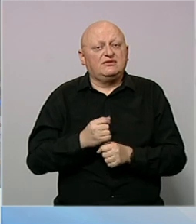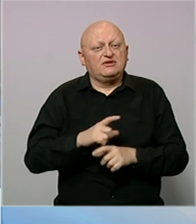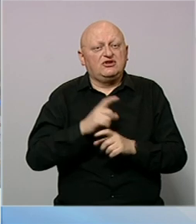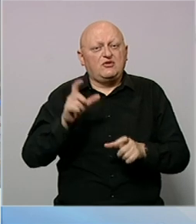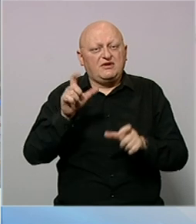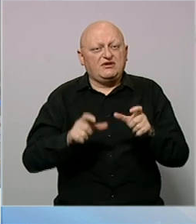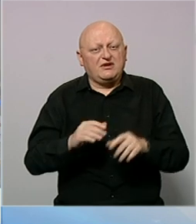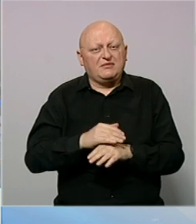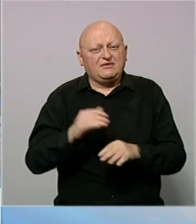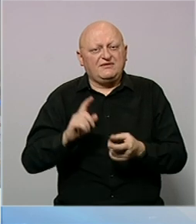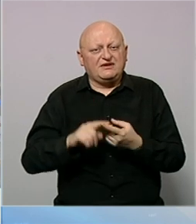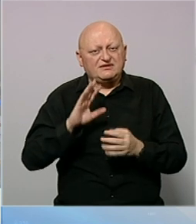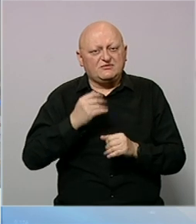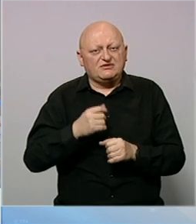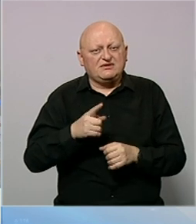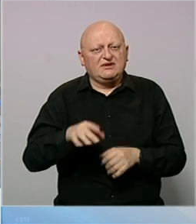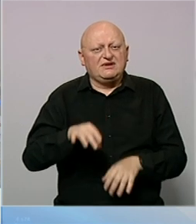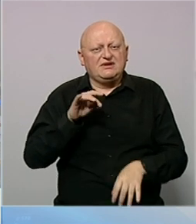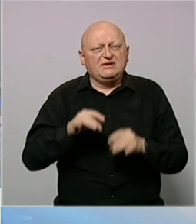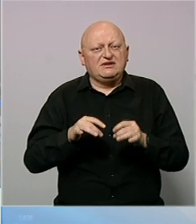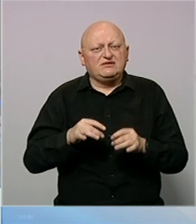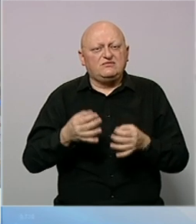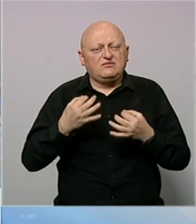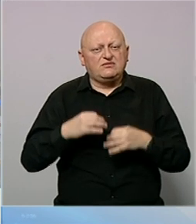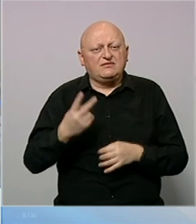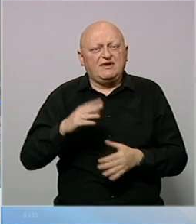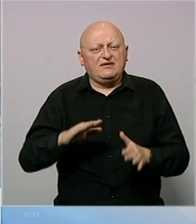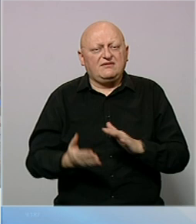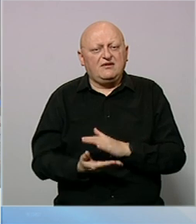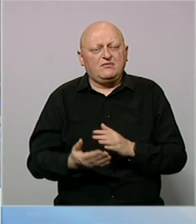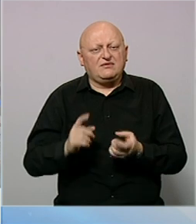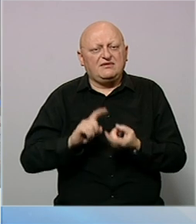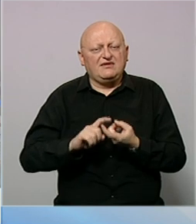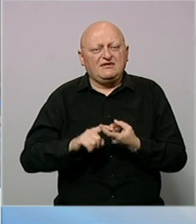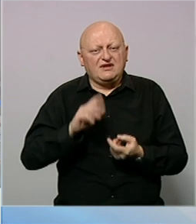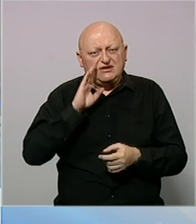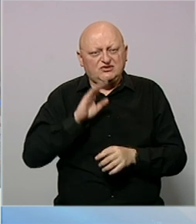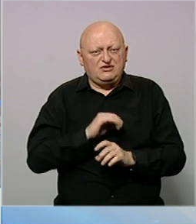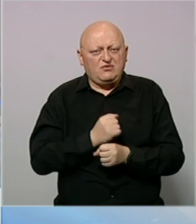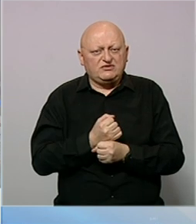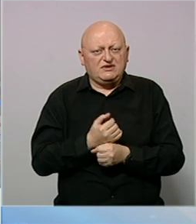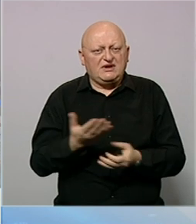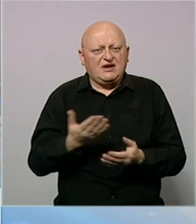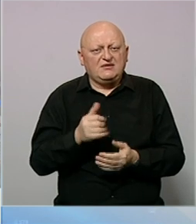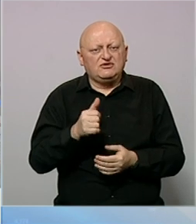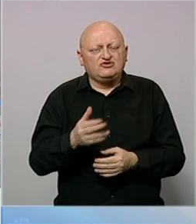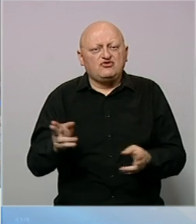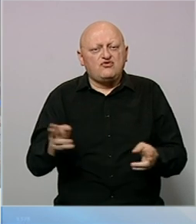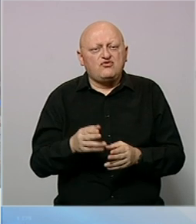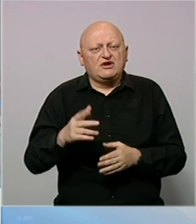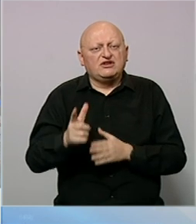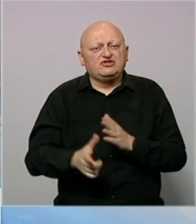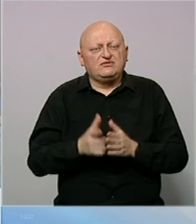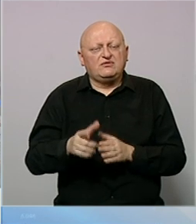konstituiranje Doma naroda Parlamenta Federacije Bosne i Hercegovine te izbor predsjednika i dva podpredsjednika Federacije Bosne i Hercegovine